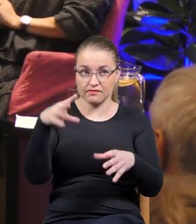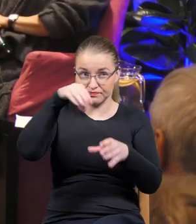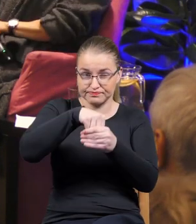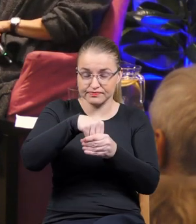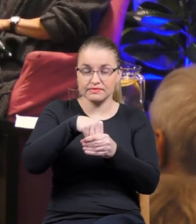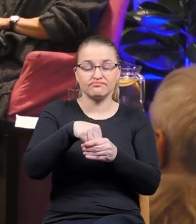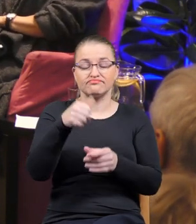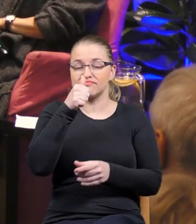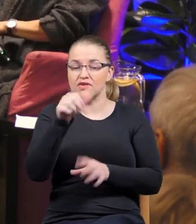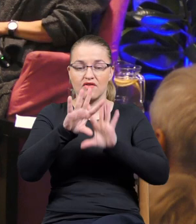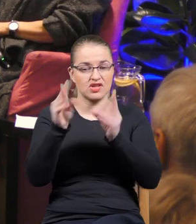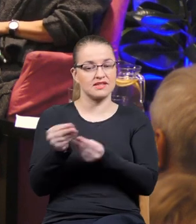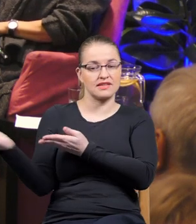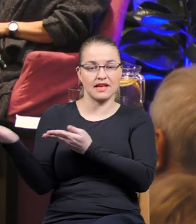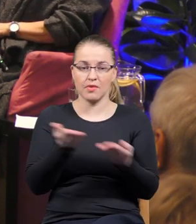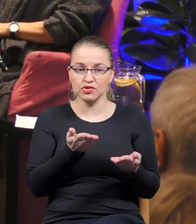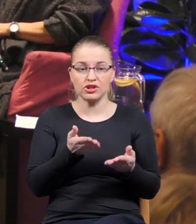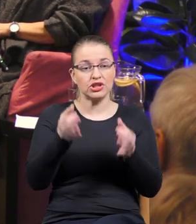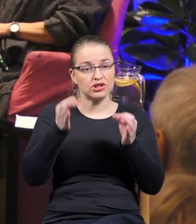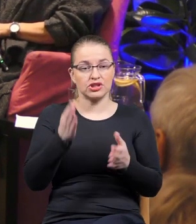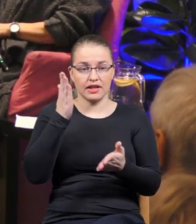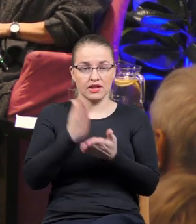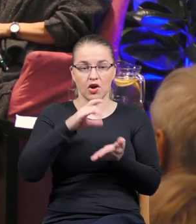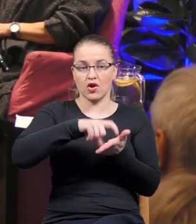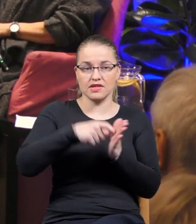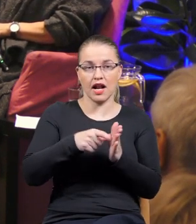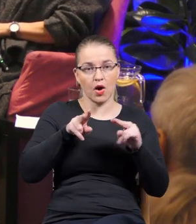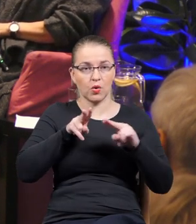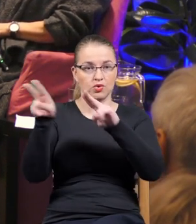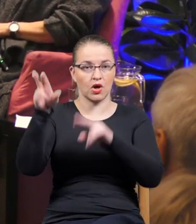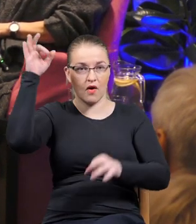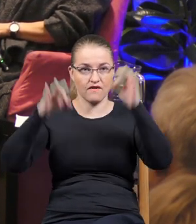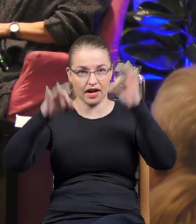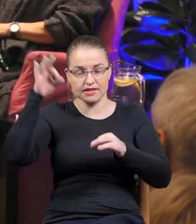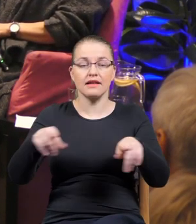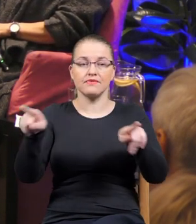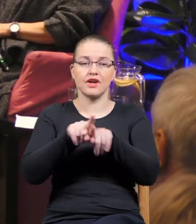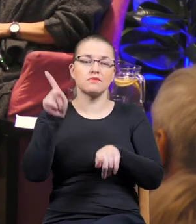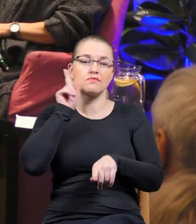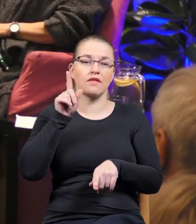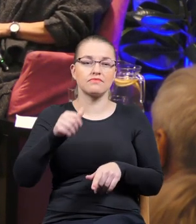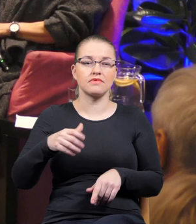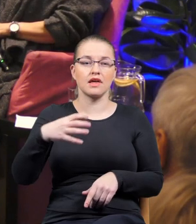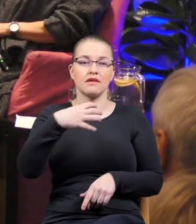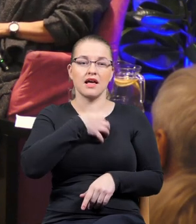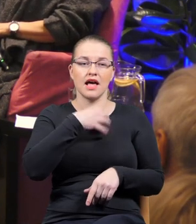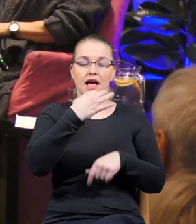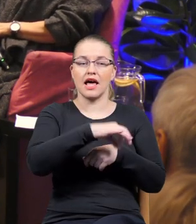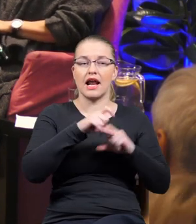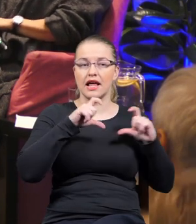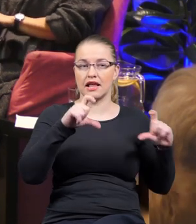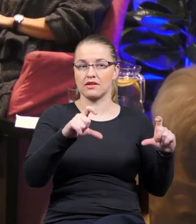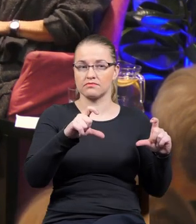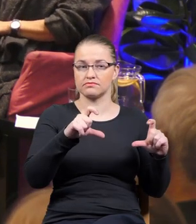zaprosić. Na sali są tylko uczestnicy dzisiejszej konferencji, a także pan rektor Uniwersytetu Wrocławskiego, Przemysław Wiszewski